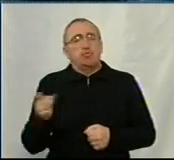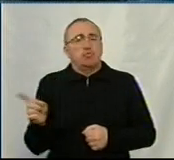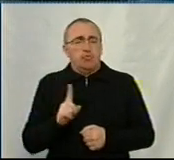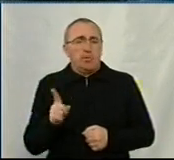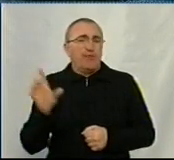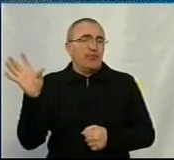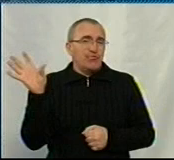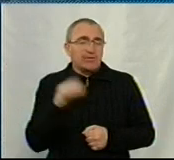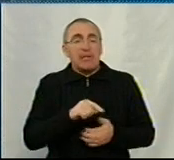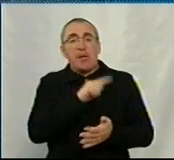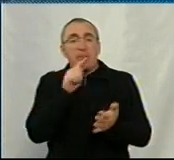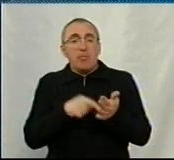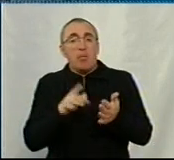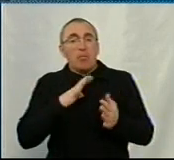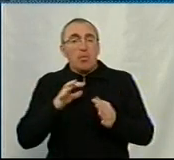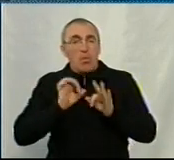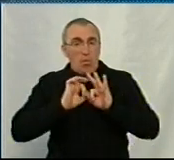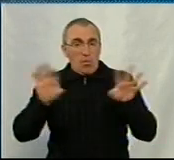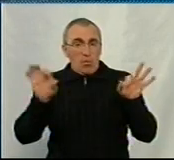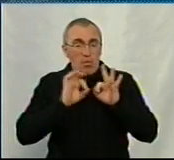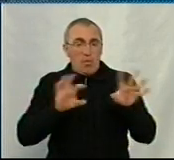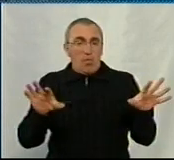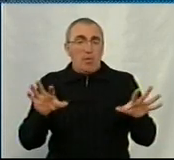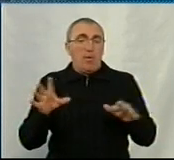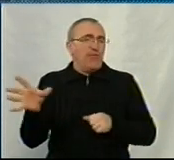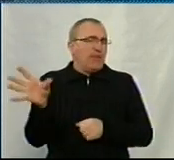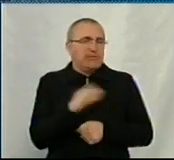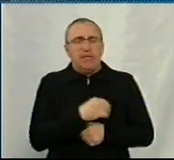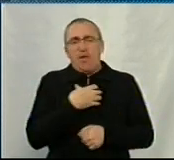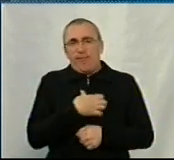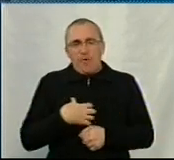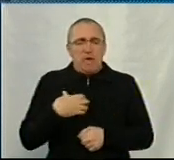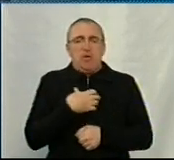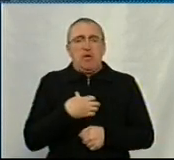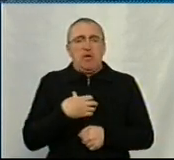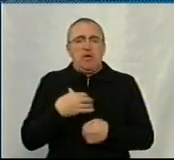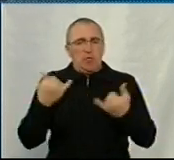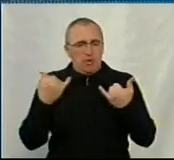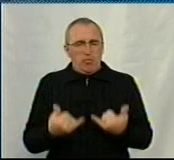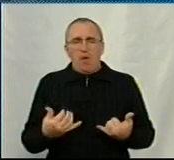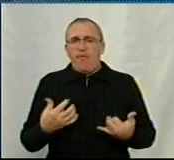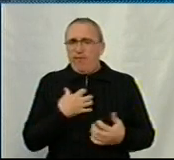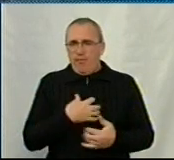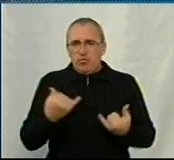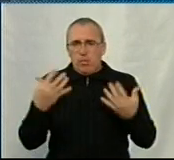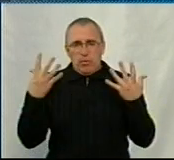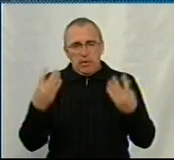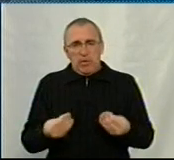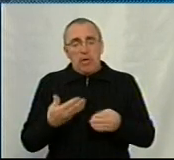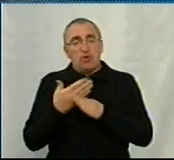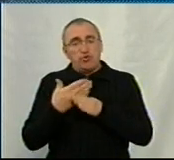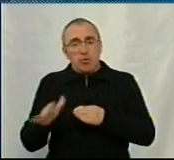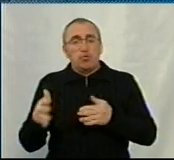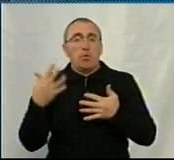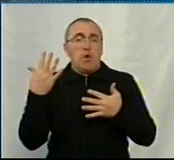всі ті питання, які були озвучені, вони всі важливі. Ці питання актуальні сьогоднішній день. Але частина з